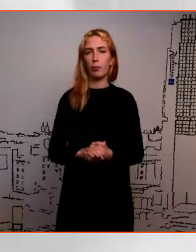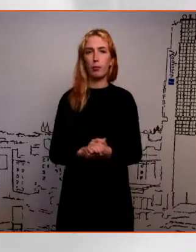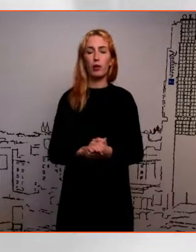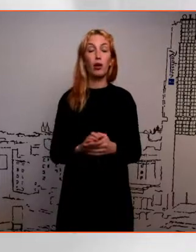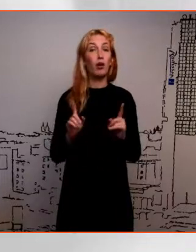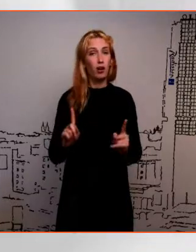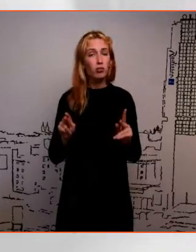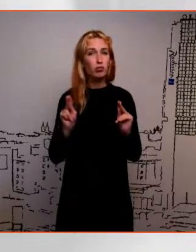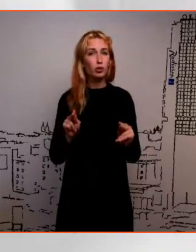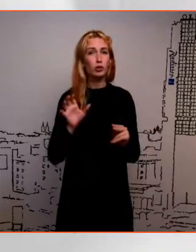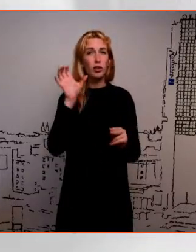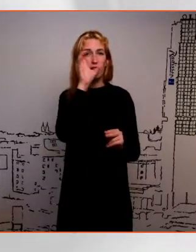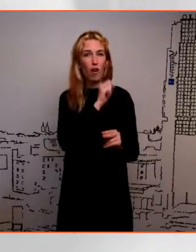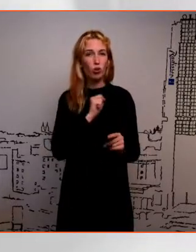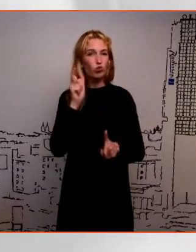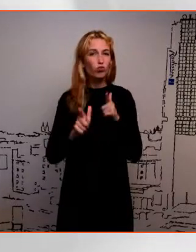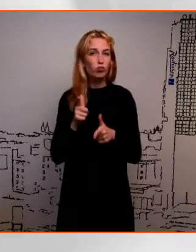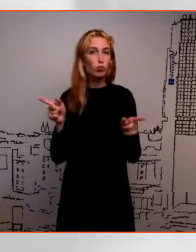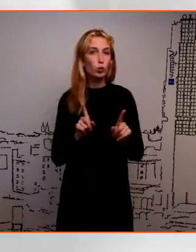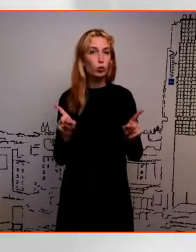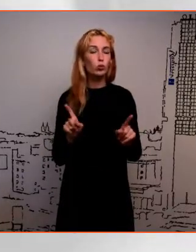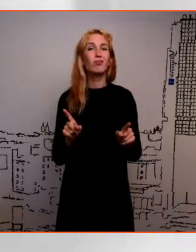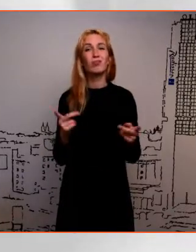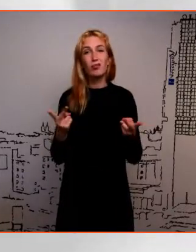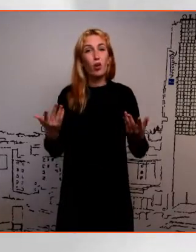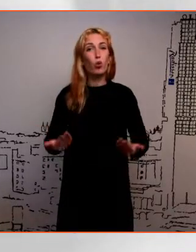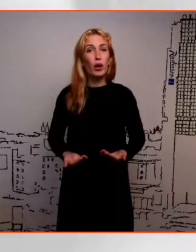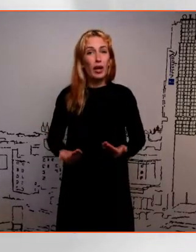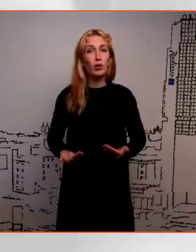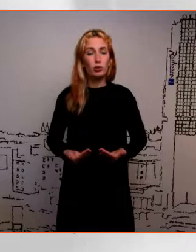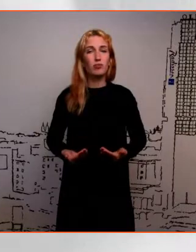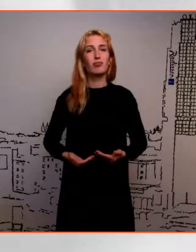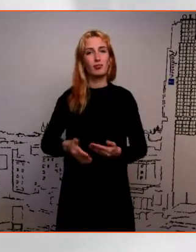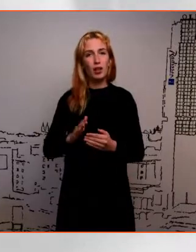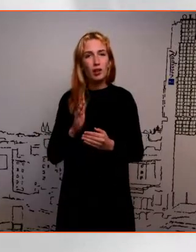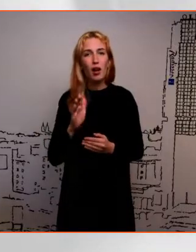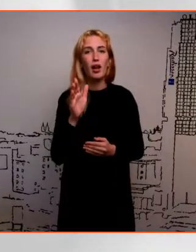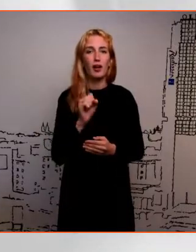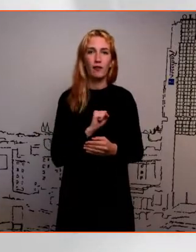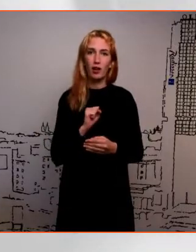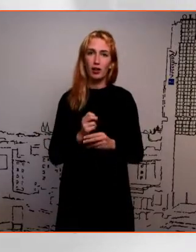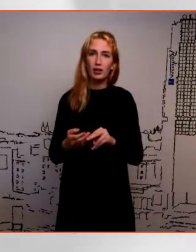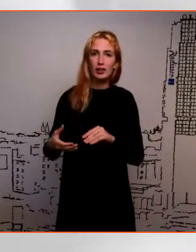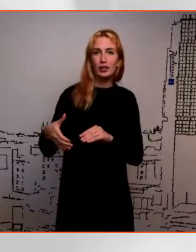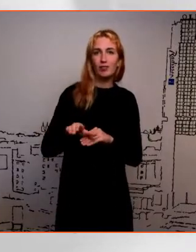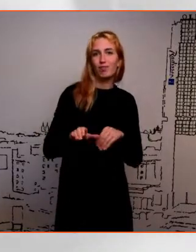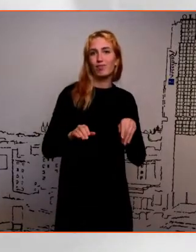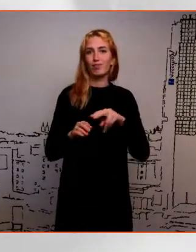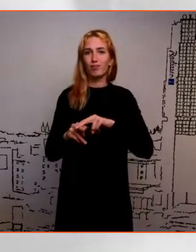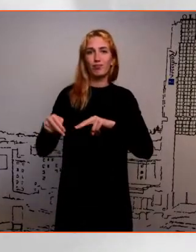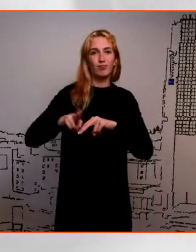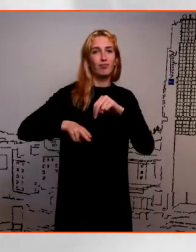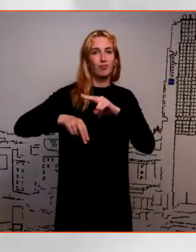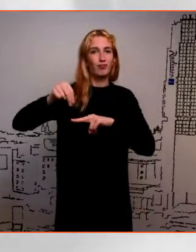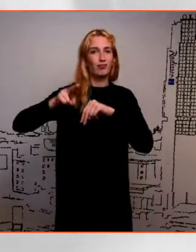Aga mõdugi valusrealsus on see, et nagu elus kõike muud tuleb kui karjääri ehitada kivigi vii peale. Et tegas see nii, kust